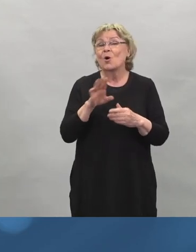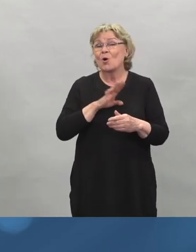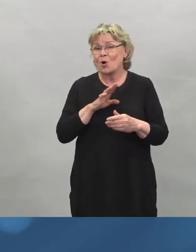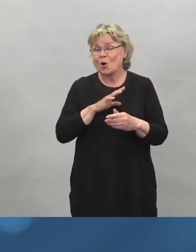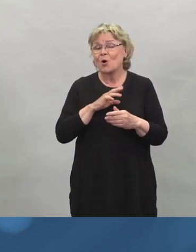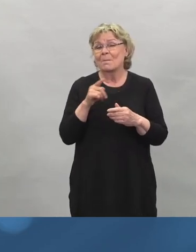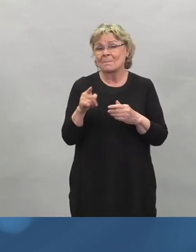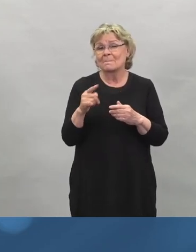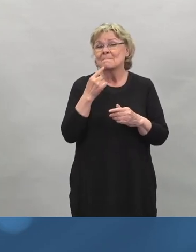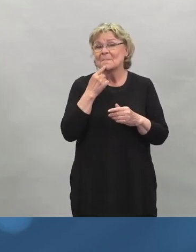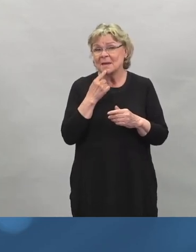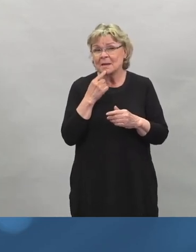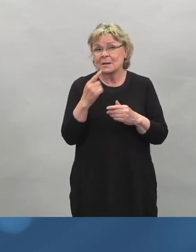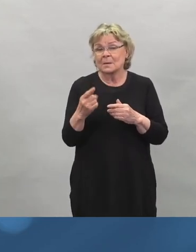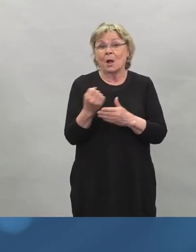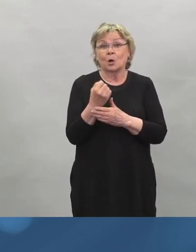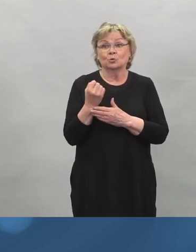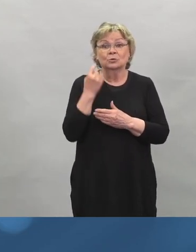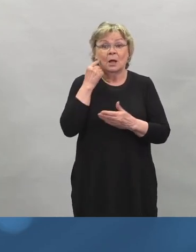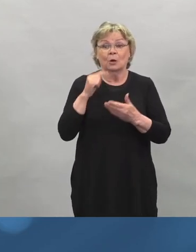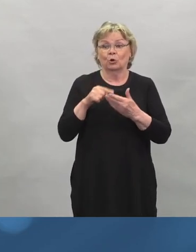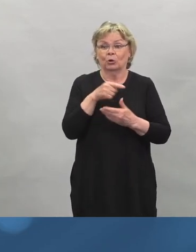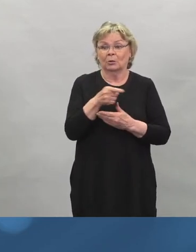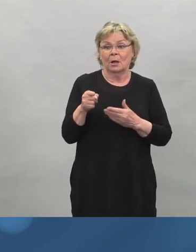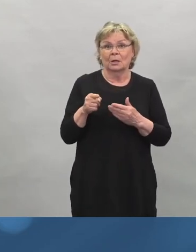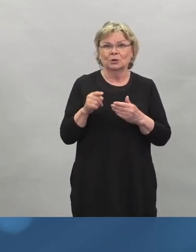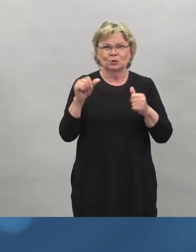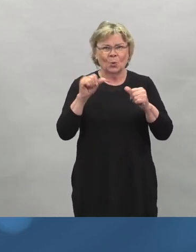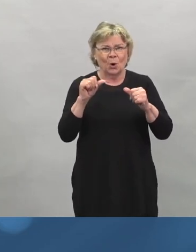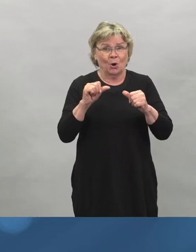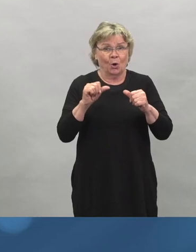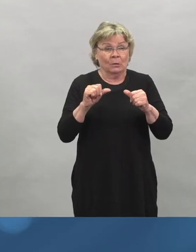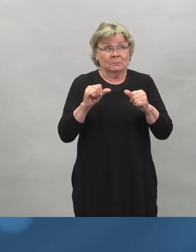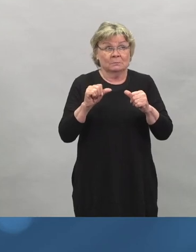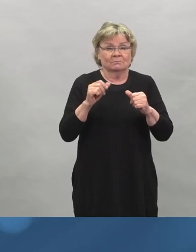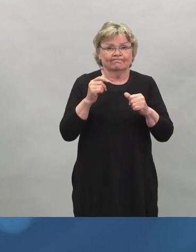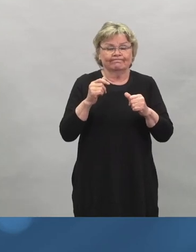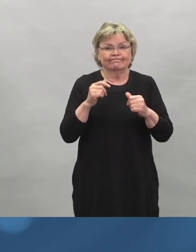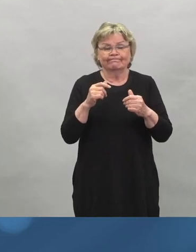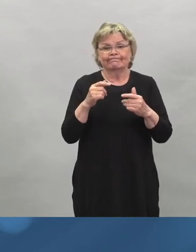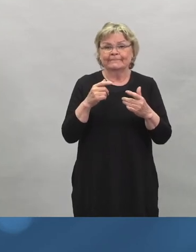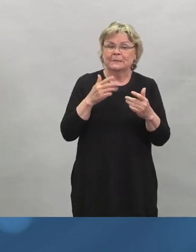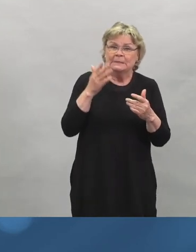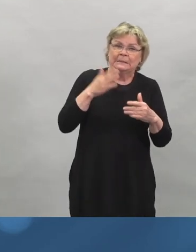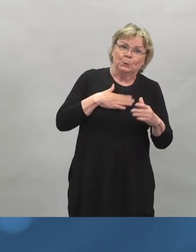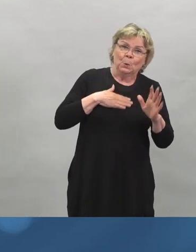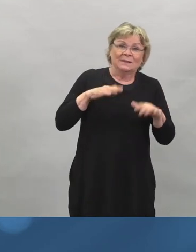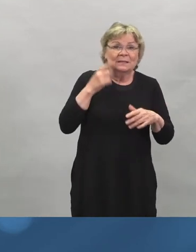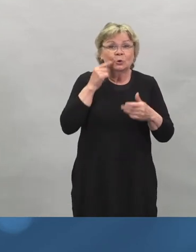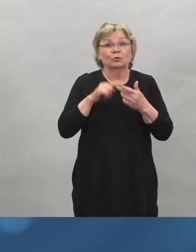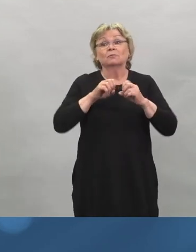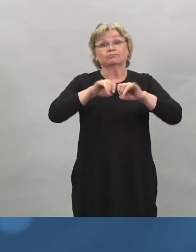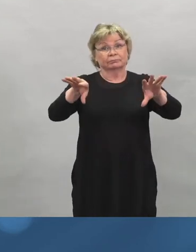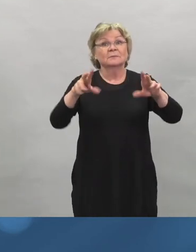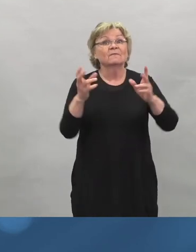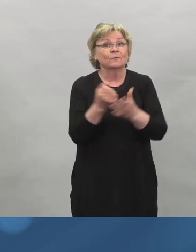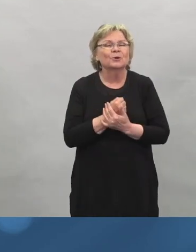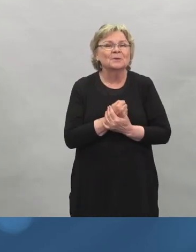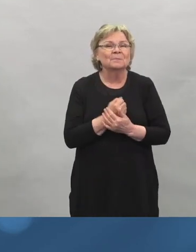voisi sitten välittää infektio huonossa tapauksessa. Ja tietysti meidän täytyy katsoa koko ajan, mitä tapahtuu